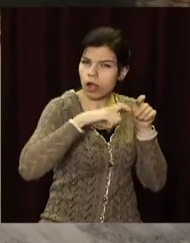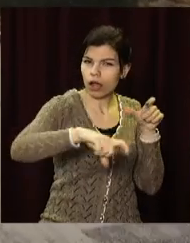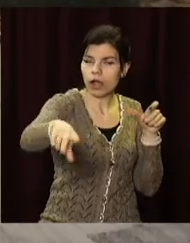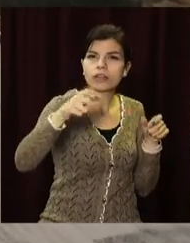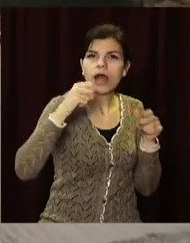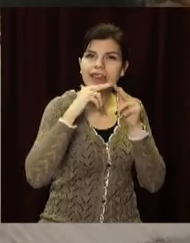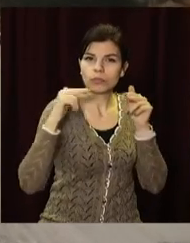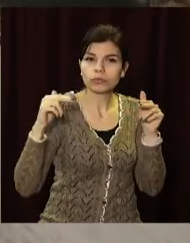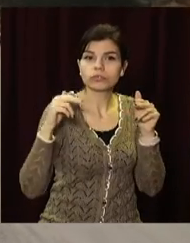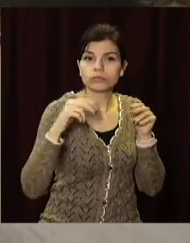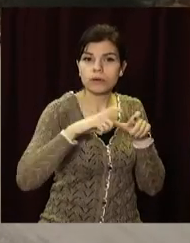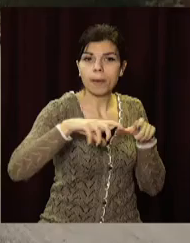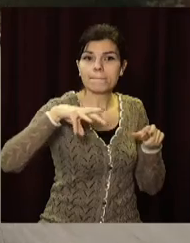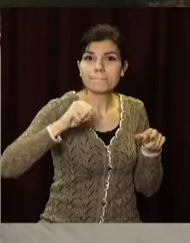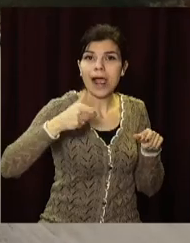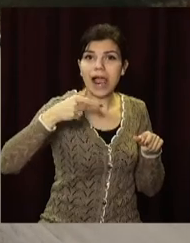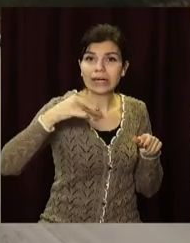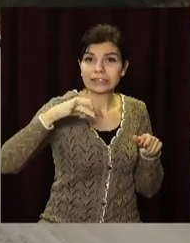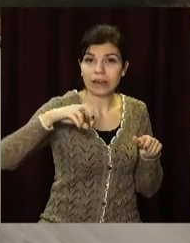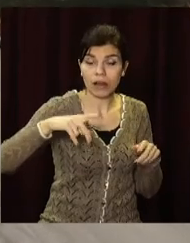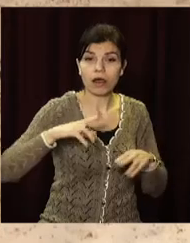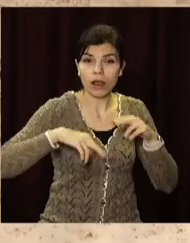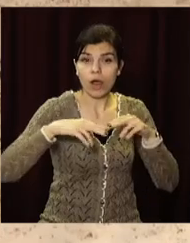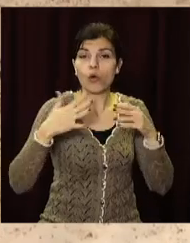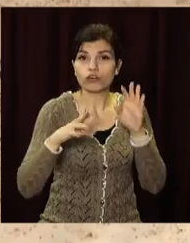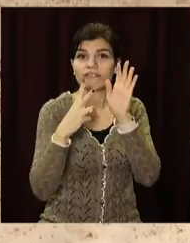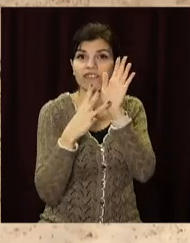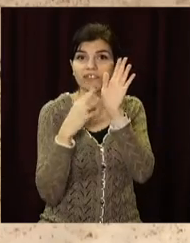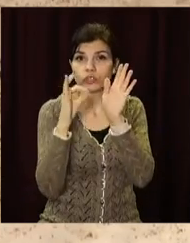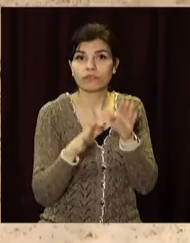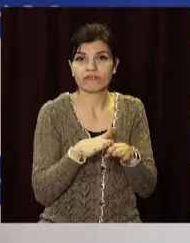Дніпропетровщині – 57 кілометрів. Наразі звели вже 28.